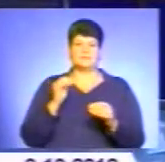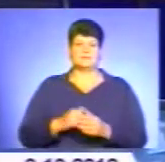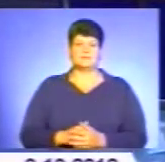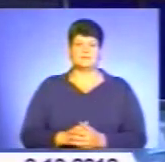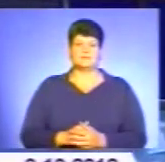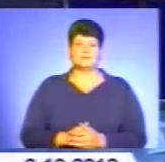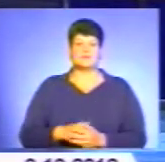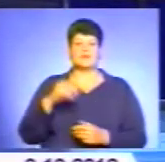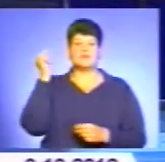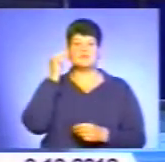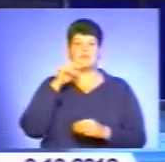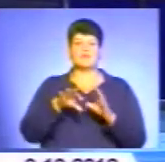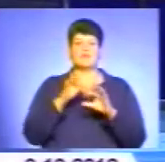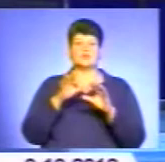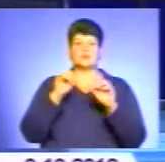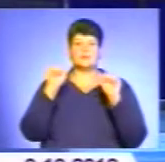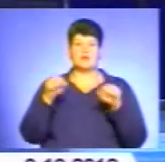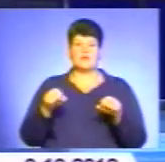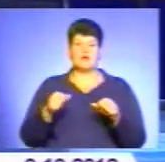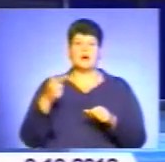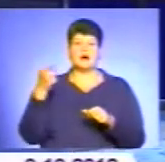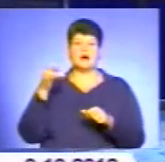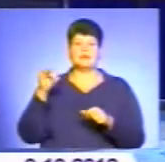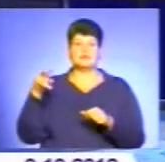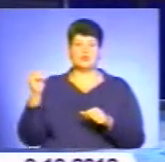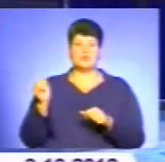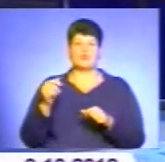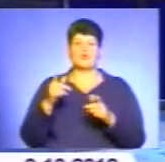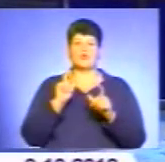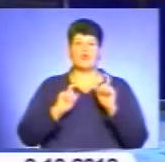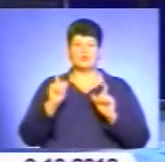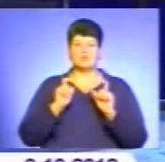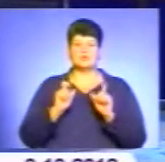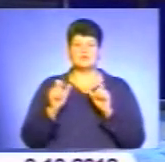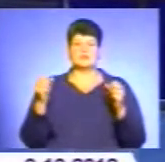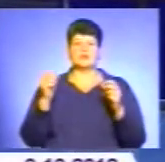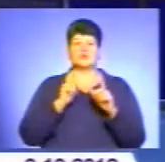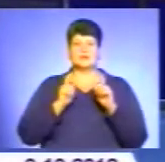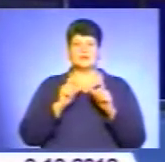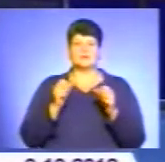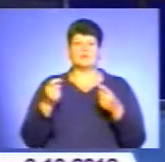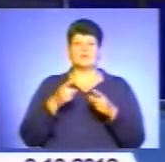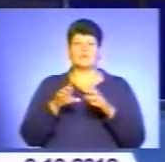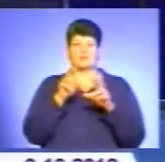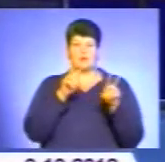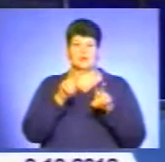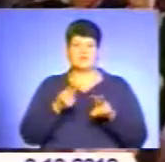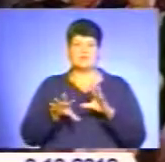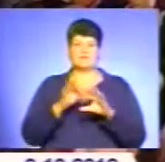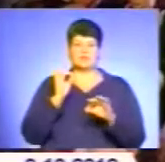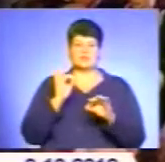Вивчаємо виборче право. У Галицькому коледжі ім Вячеслава Чорновола студенти та фахівці проаналізували виборче законодавство.